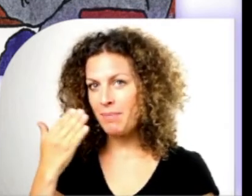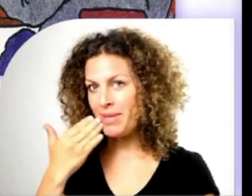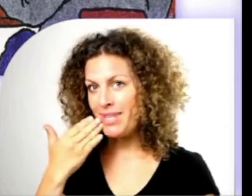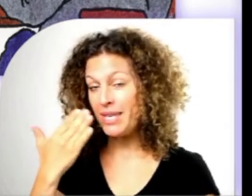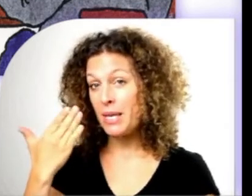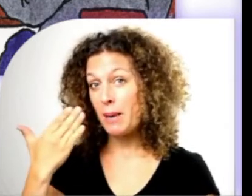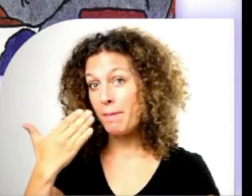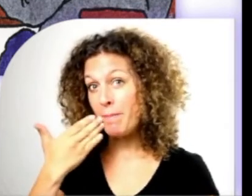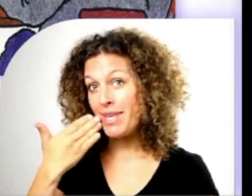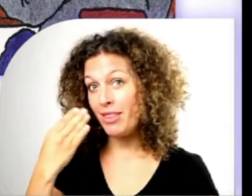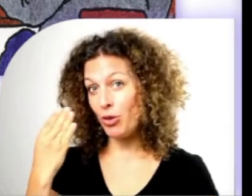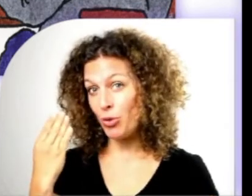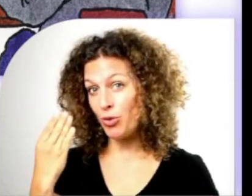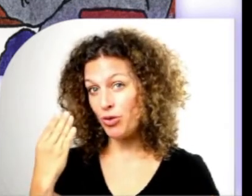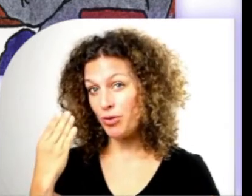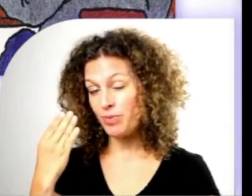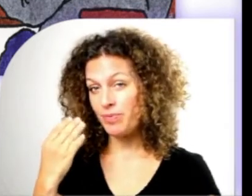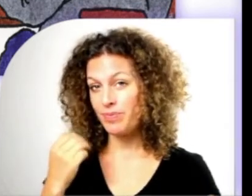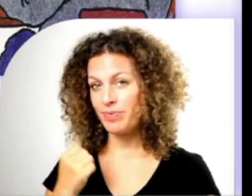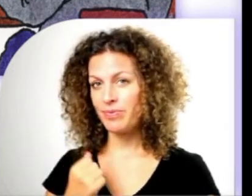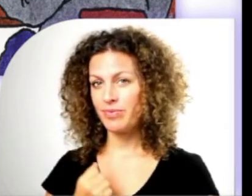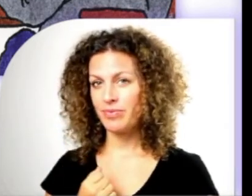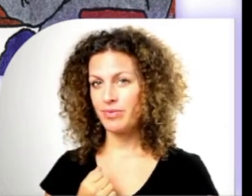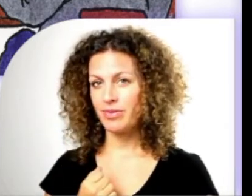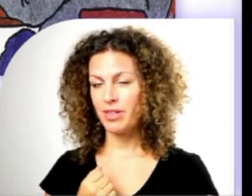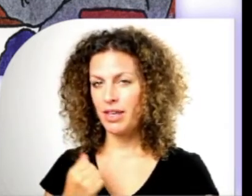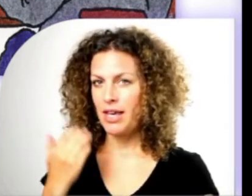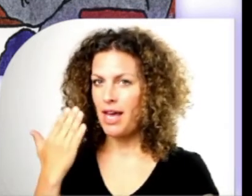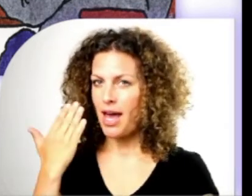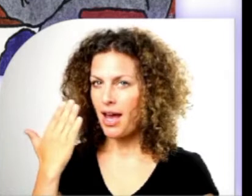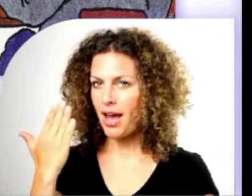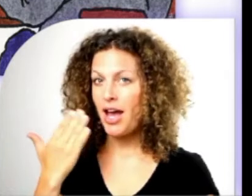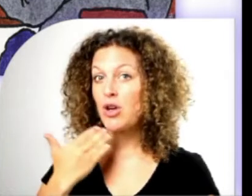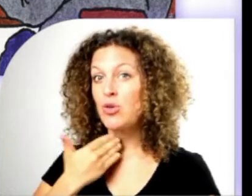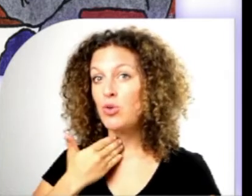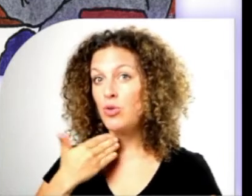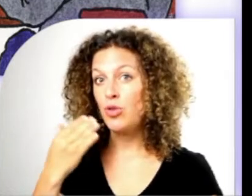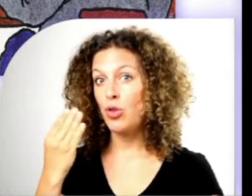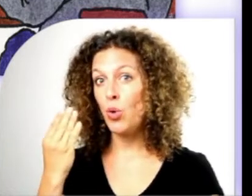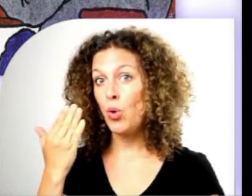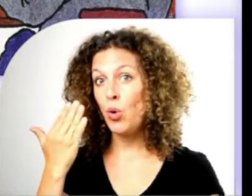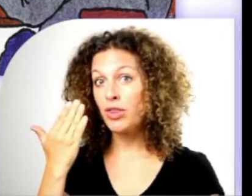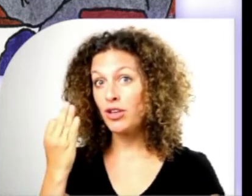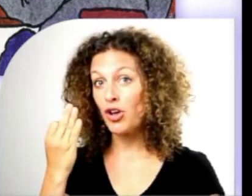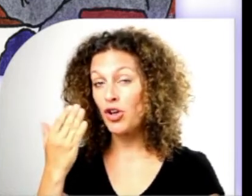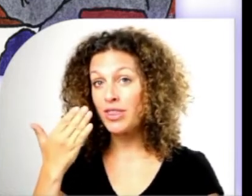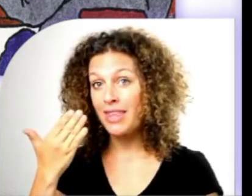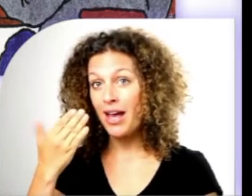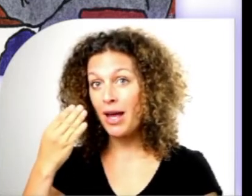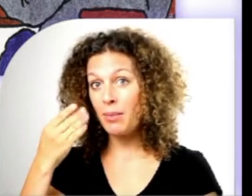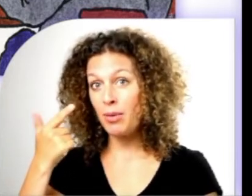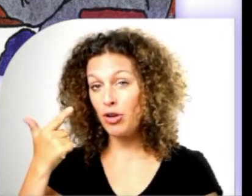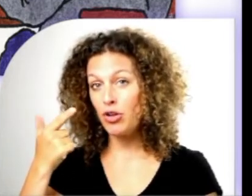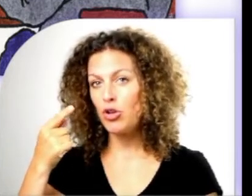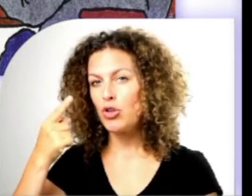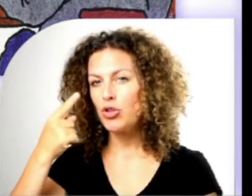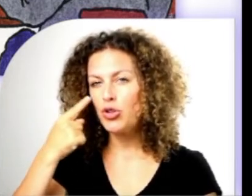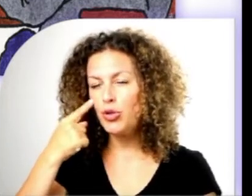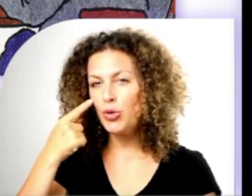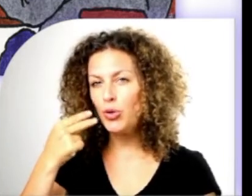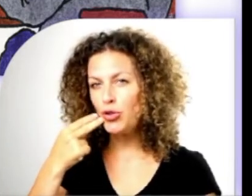ami Minot. À une autre table,